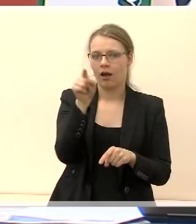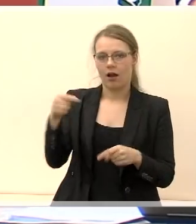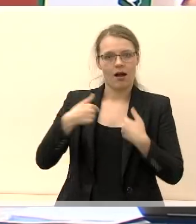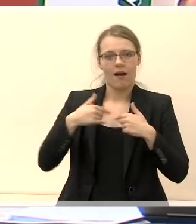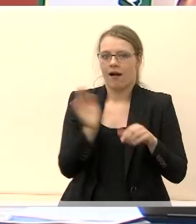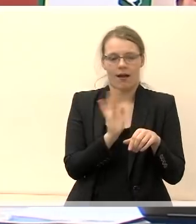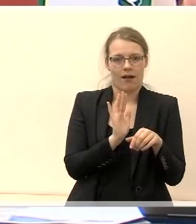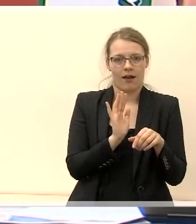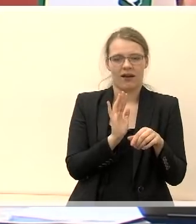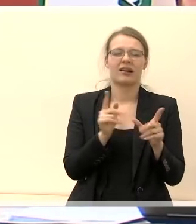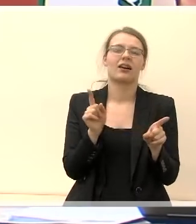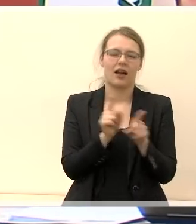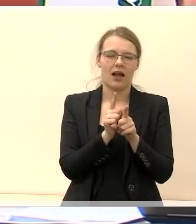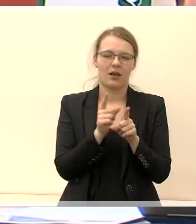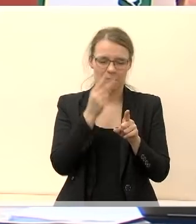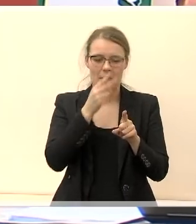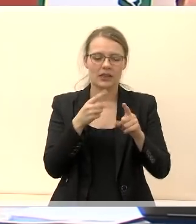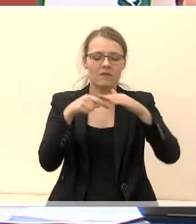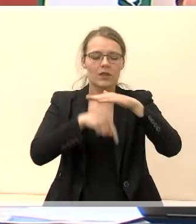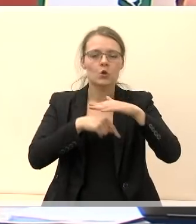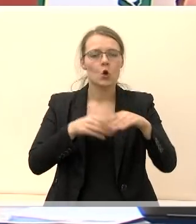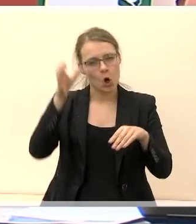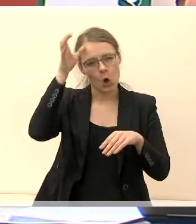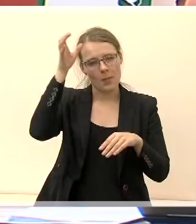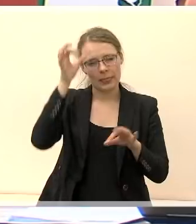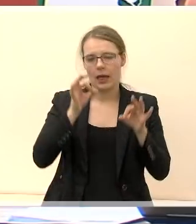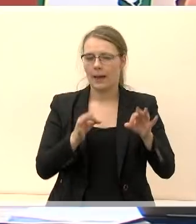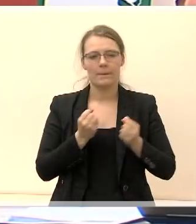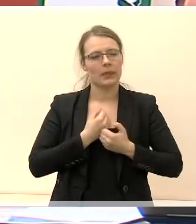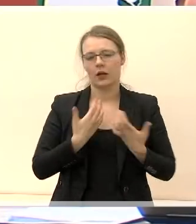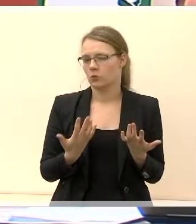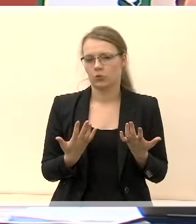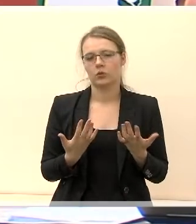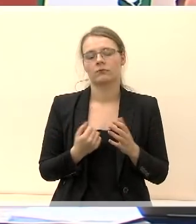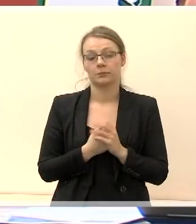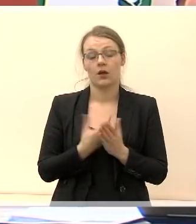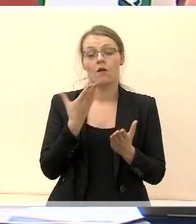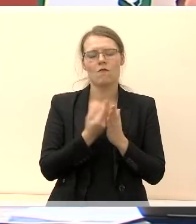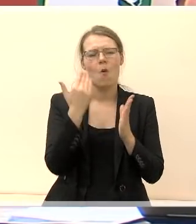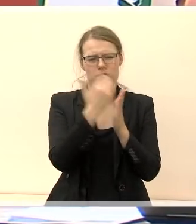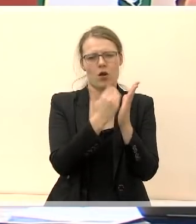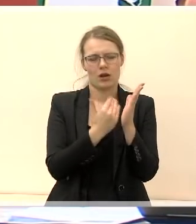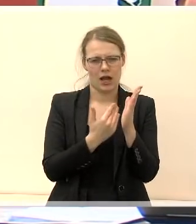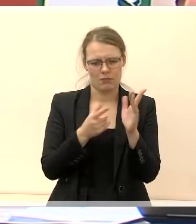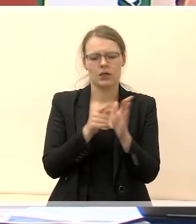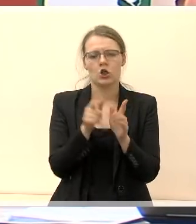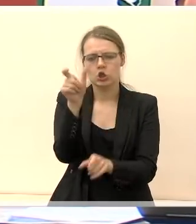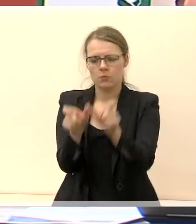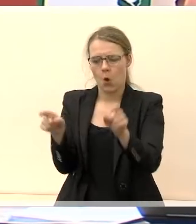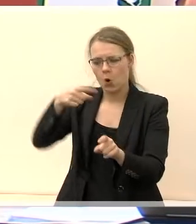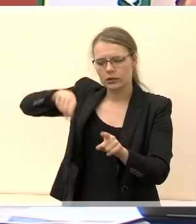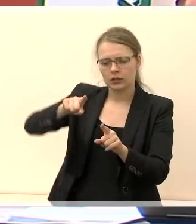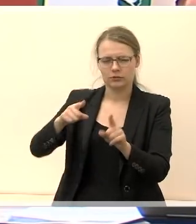fasadų paslėpti nekompetencijos problemą. Mūsų programa rengia didelį dalisą įvaldybės gyventojų,